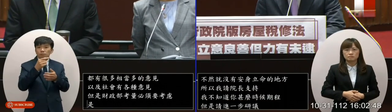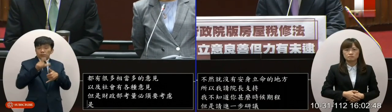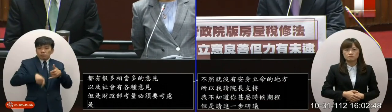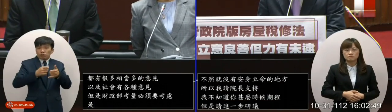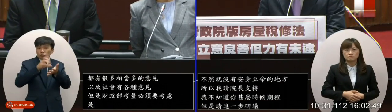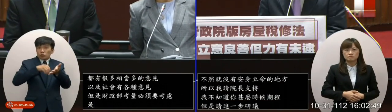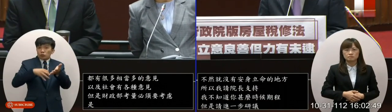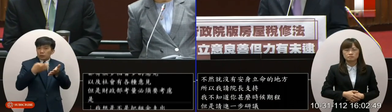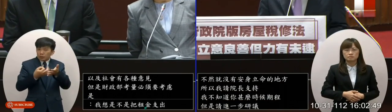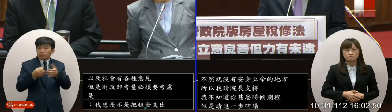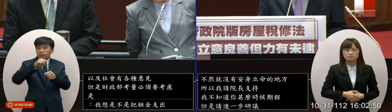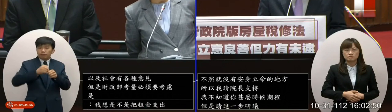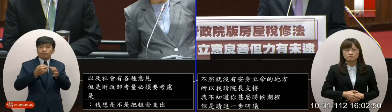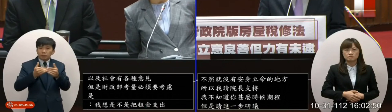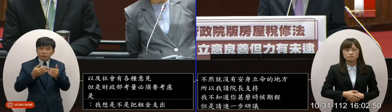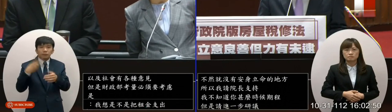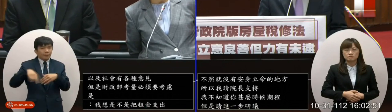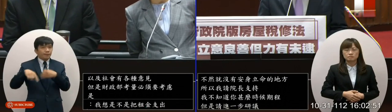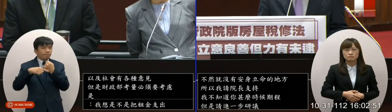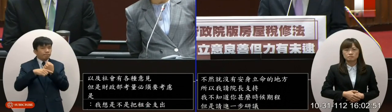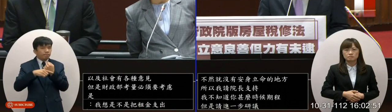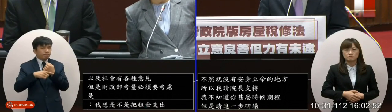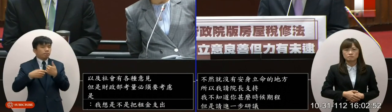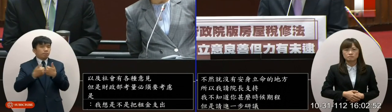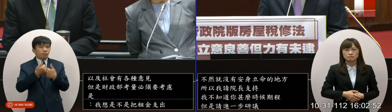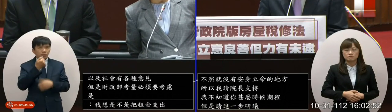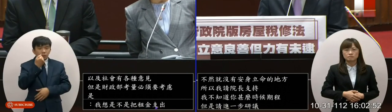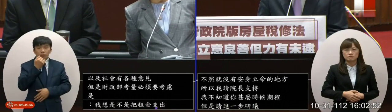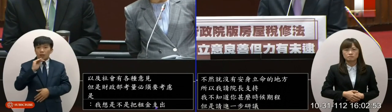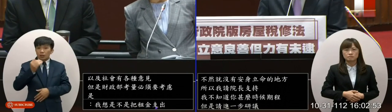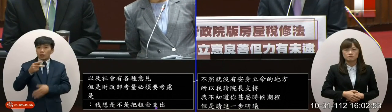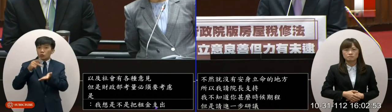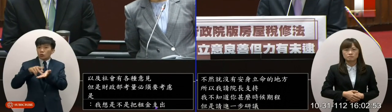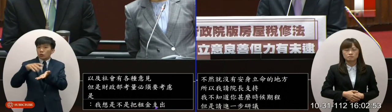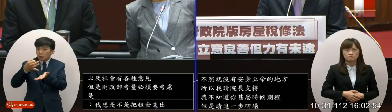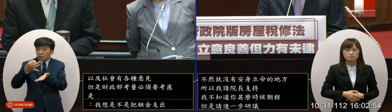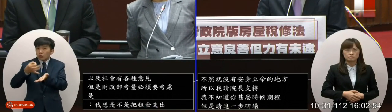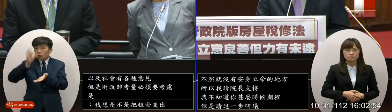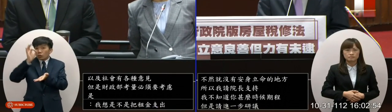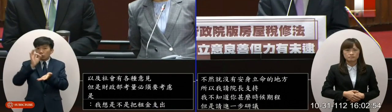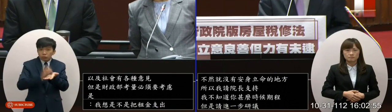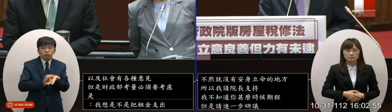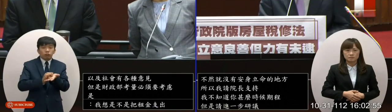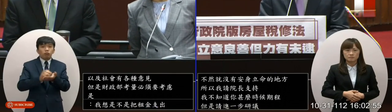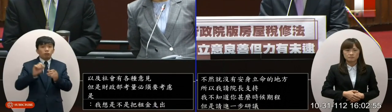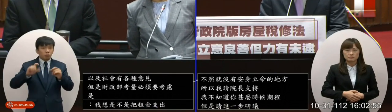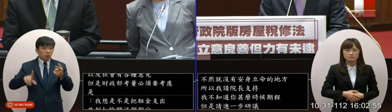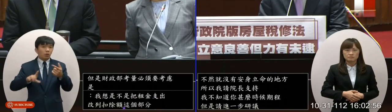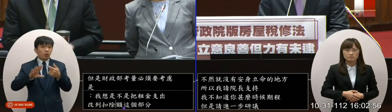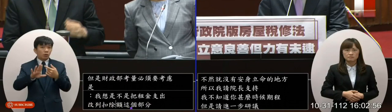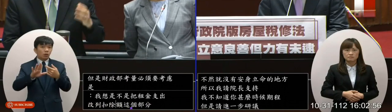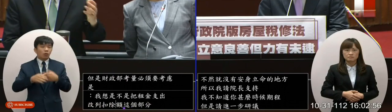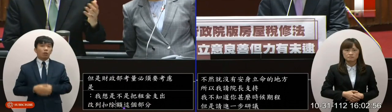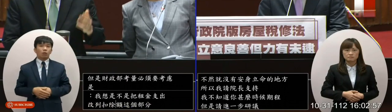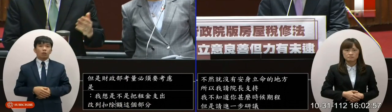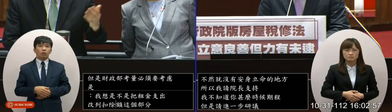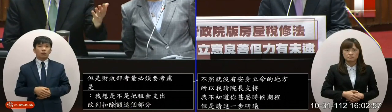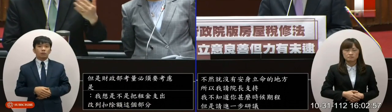這個部分我們可以再研議看看那因為這個租金也有高有低我們也是要